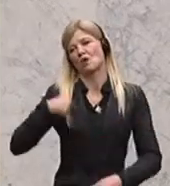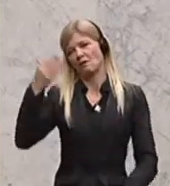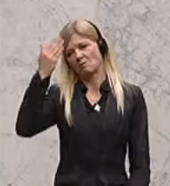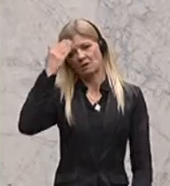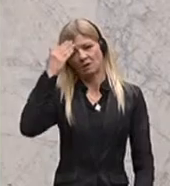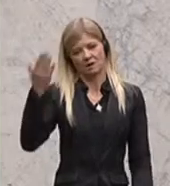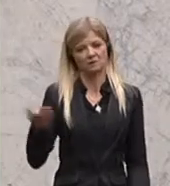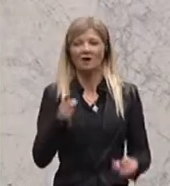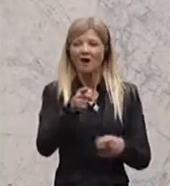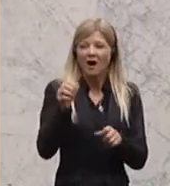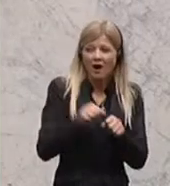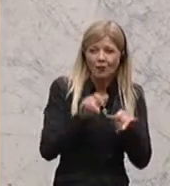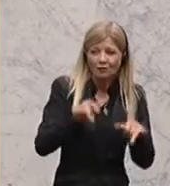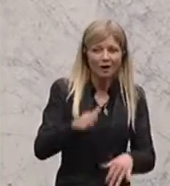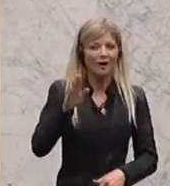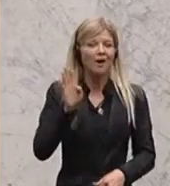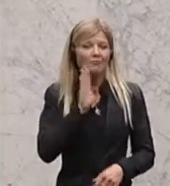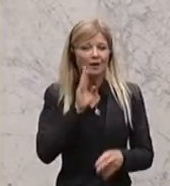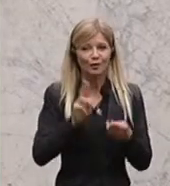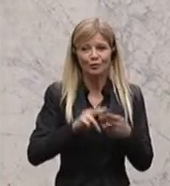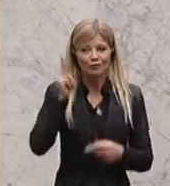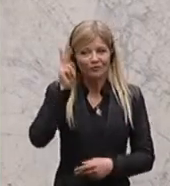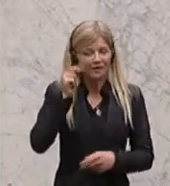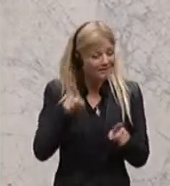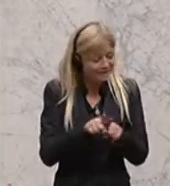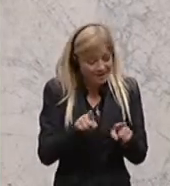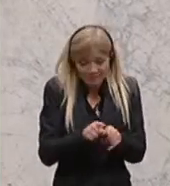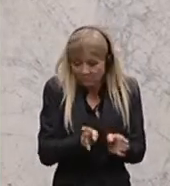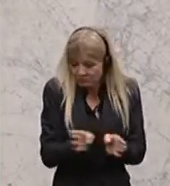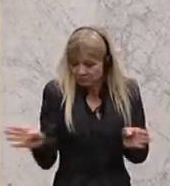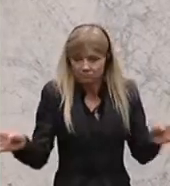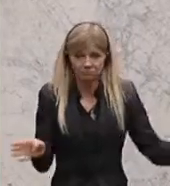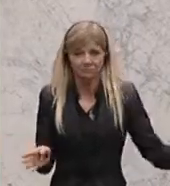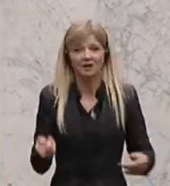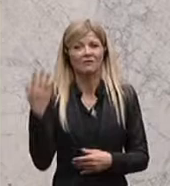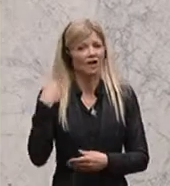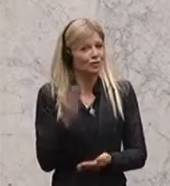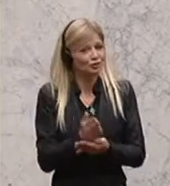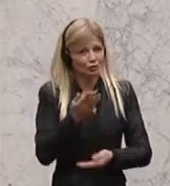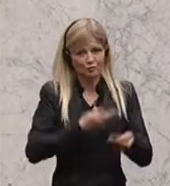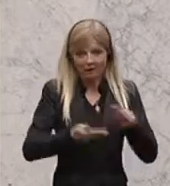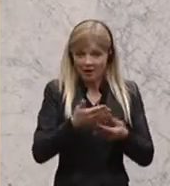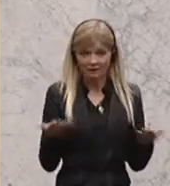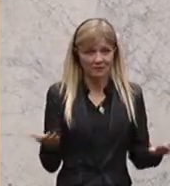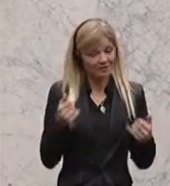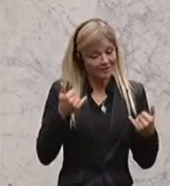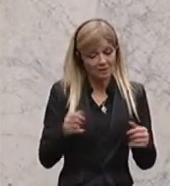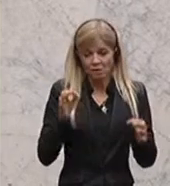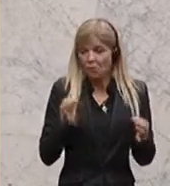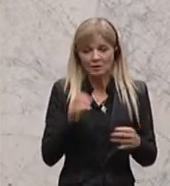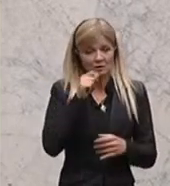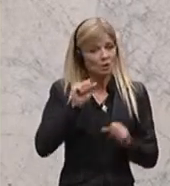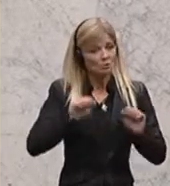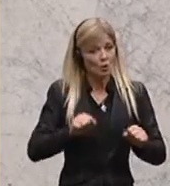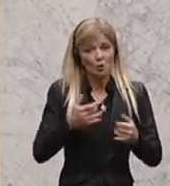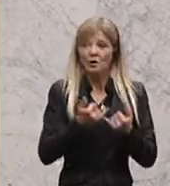es auch in Belgien und Frankreich, genau diese selbe Asymmetrie. Es ist schon verhandelt worden. Es besteht momentan keine Möglichkeit, da eine